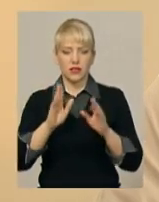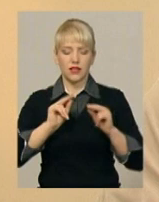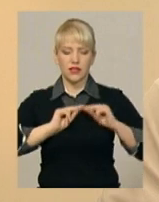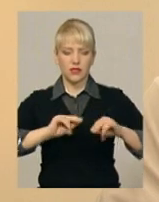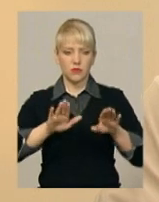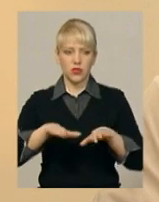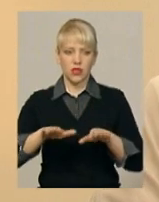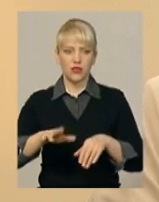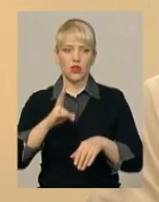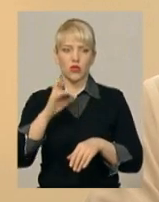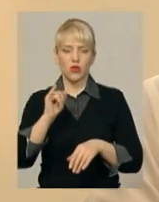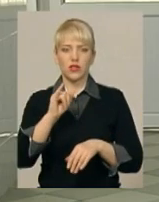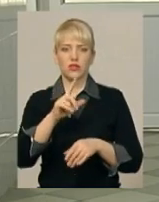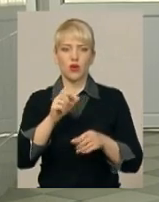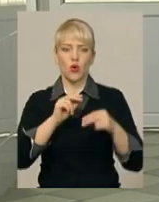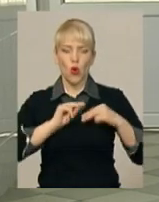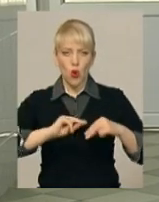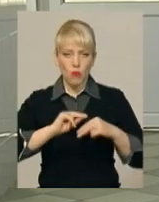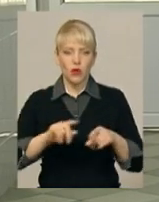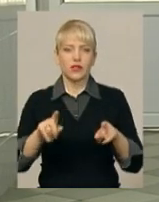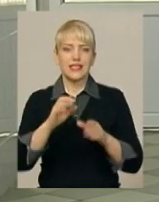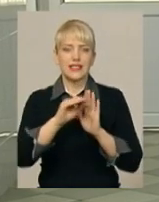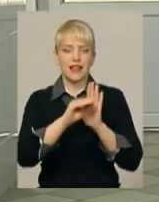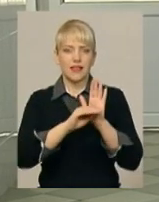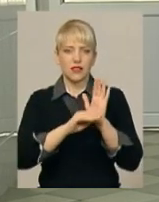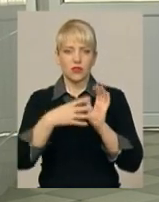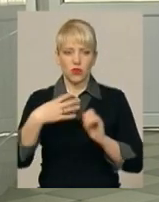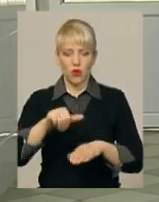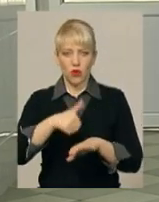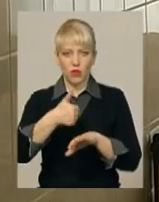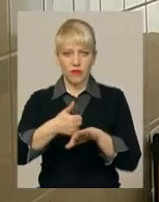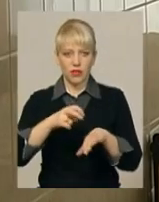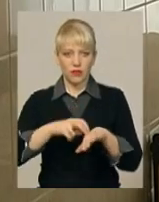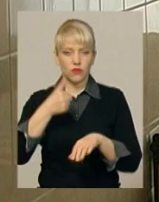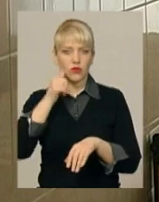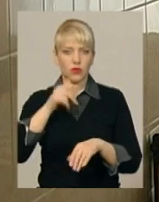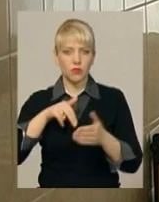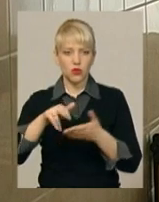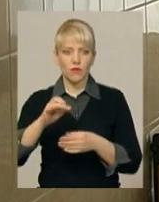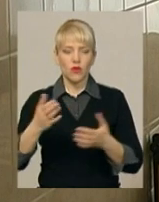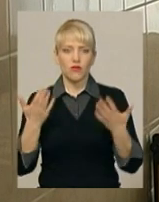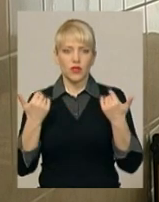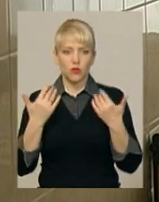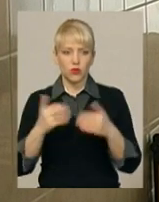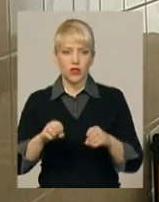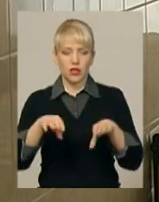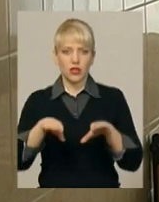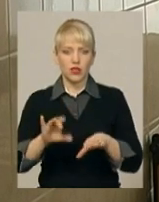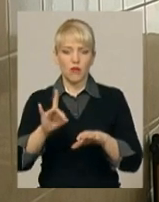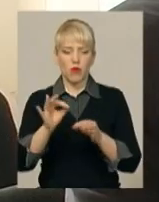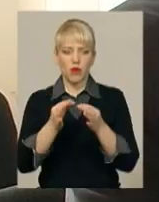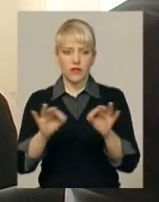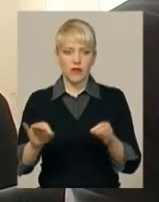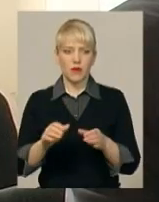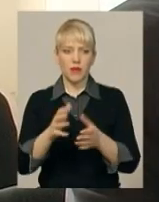статтею 40 мене звільнили. Головний лікар медзакладу Володимир Стіхарєв вчора пішов в відпустку. Рішення про звільнення приймав виконувач обов